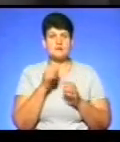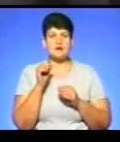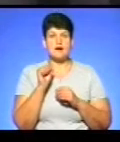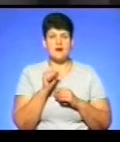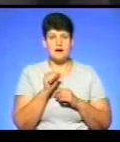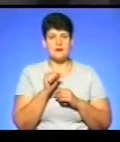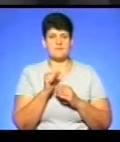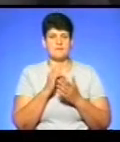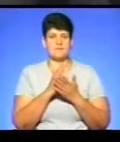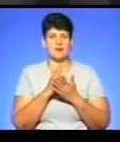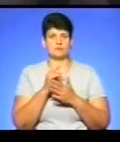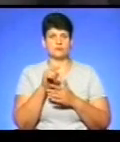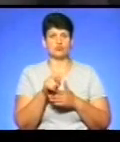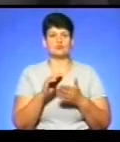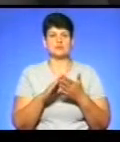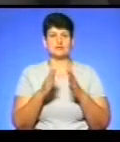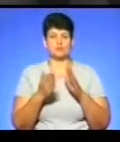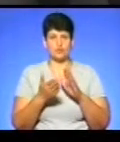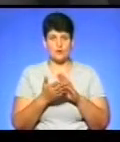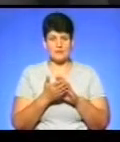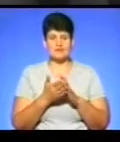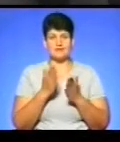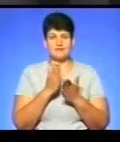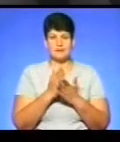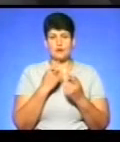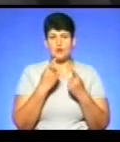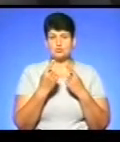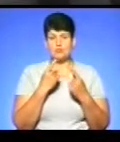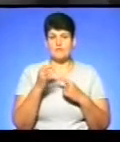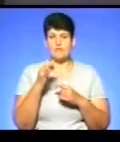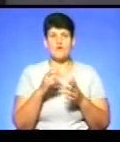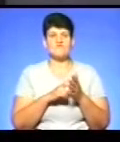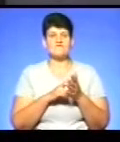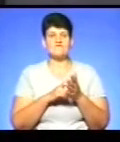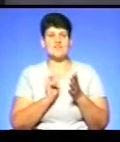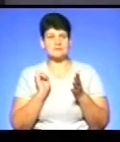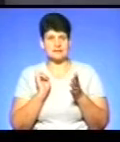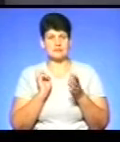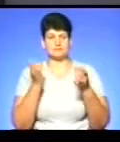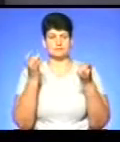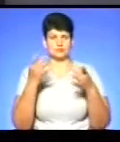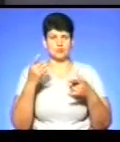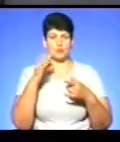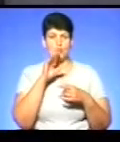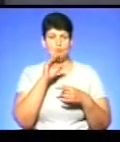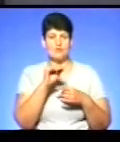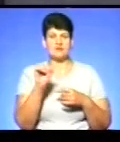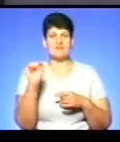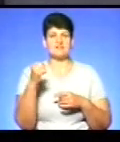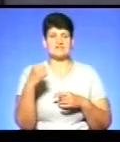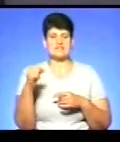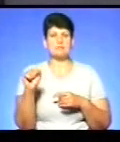наразі маємо таку ситуацію, тобто йде мова про вимкнення аналогового мовлення саме в серпні.